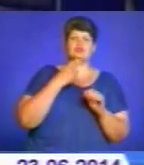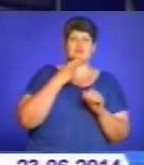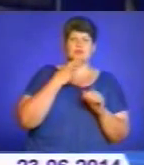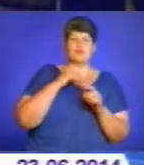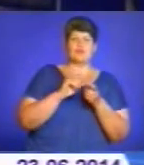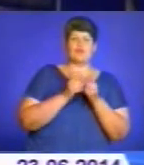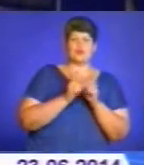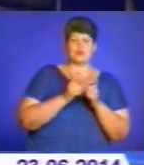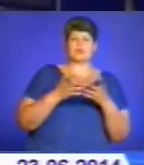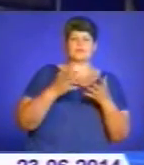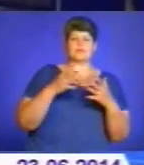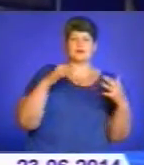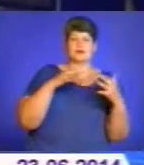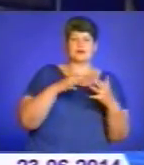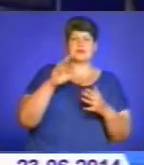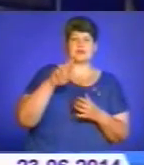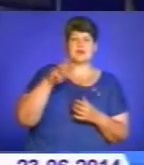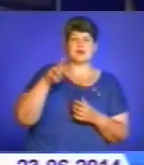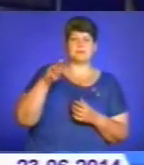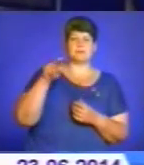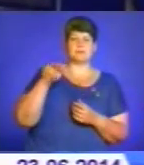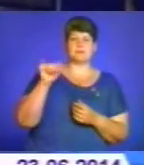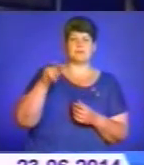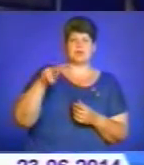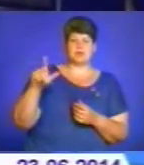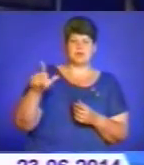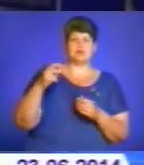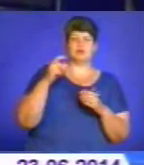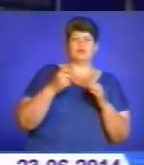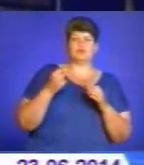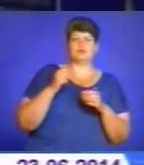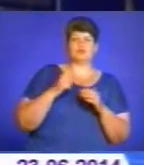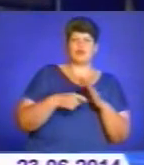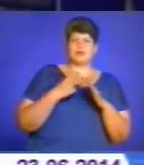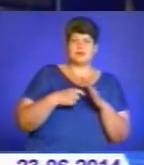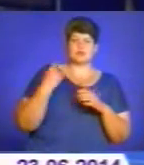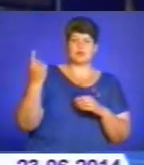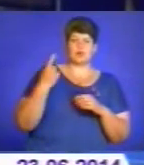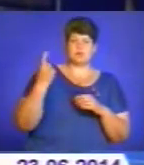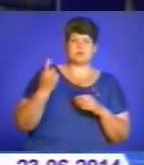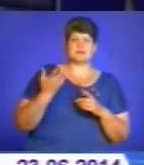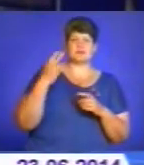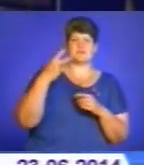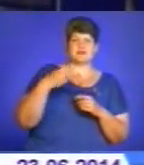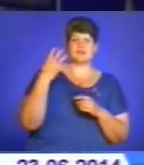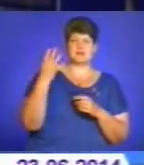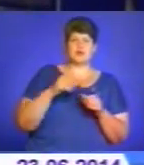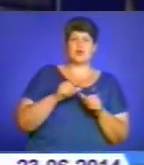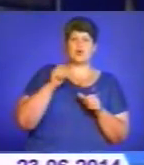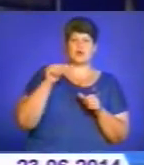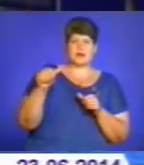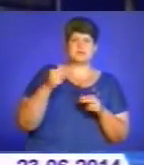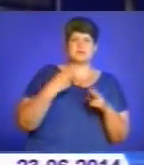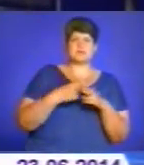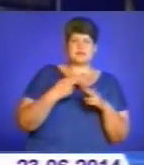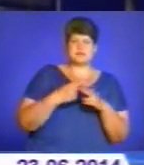бою під селищем міського типу Ямпіль Краснолиманського району Донецької області військовослужбовців 24-ї окремої залізної